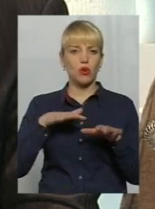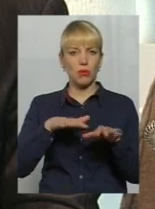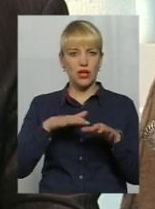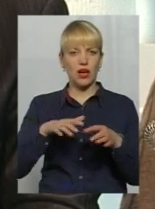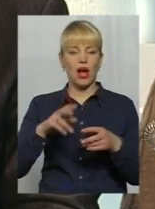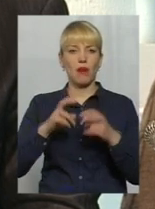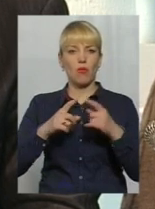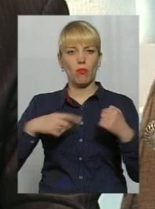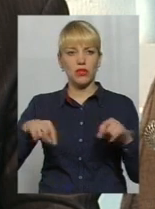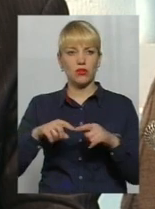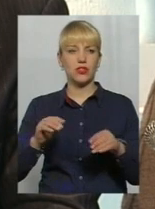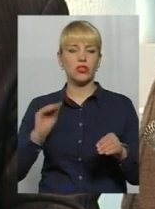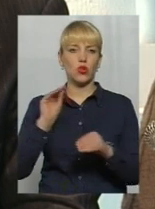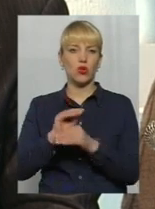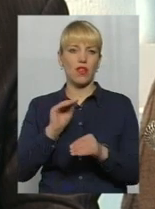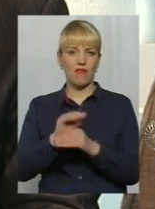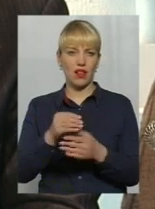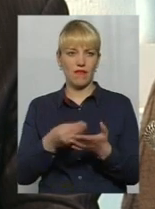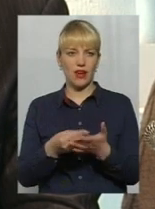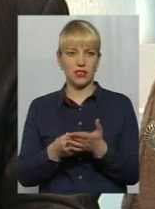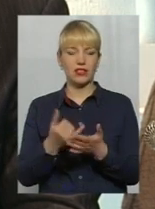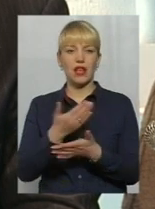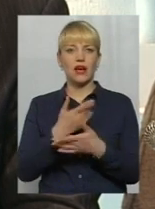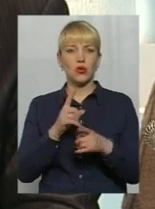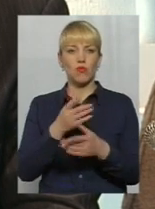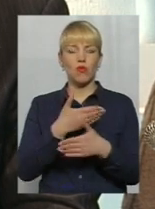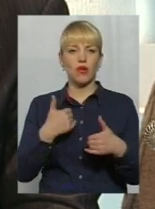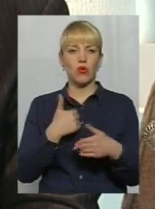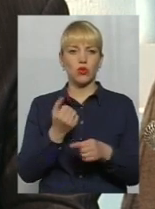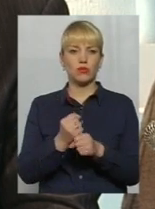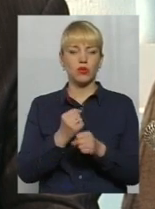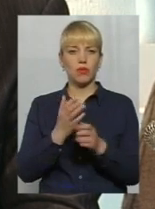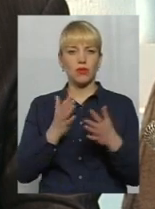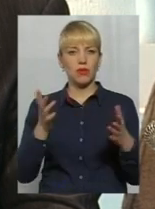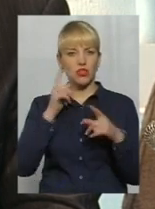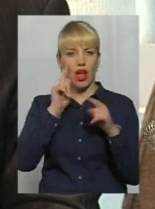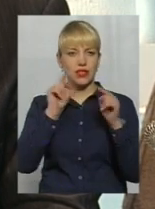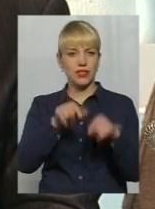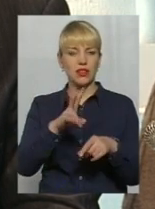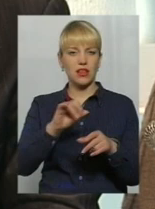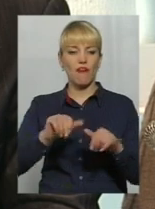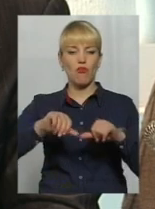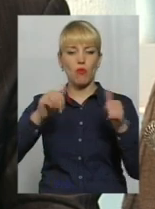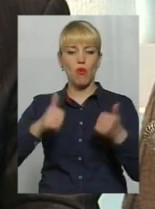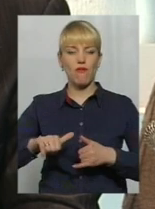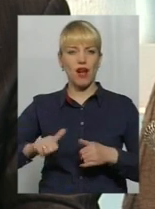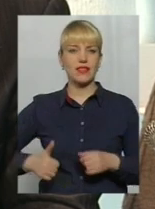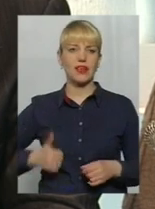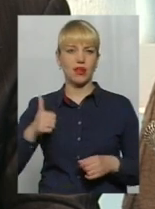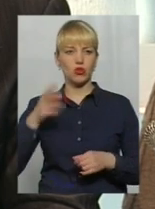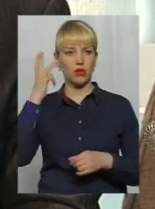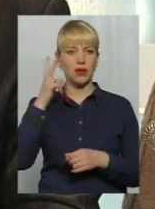додавала доданої вартості. Тому ми хочемо зробити більший акцент на формуванні іміджу Хмельницького як фешн